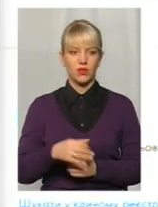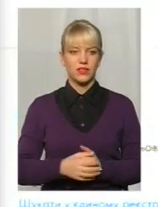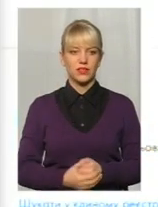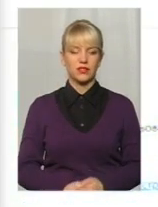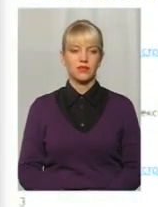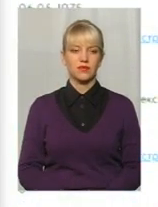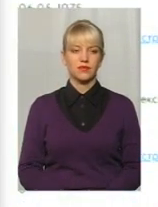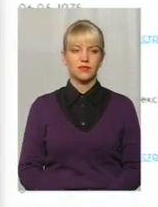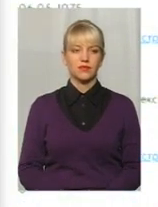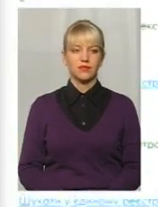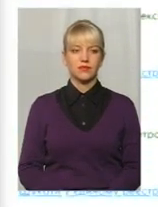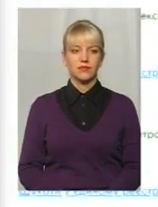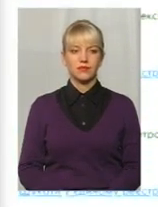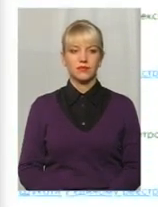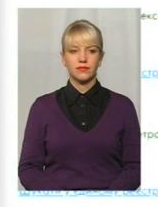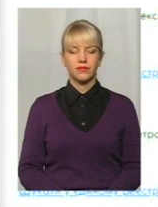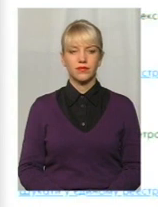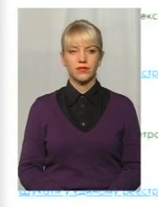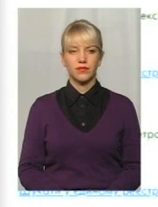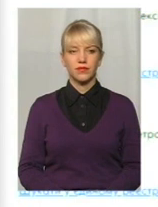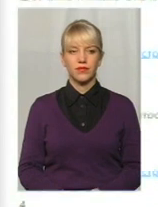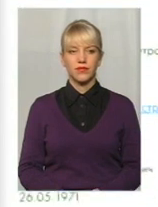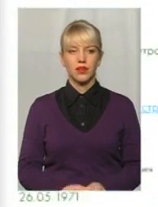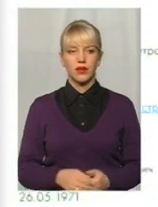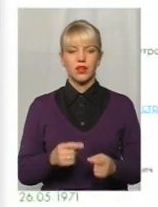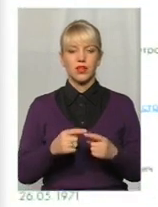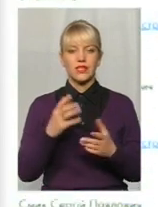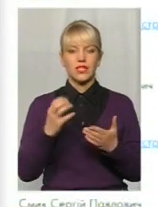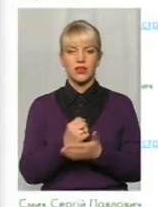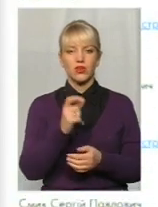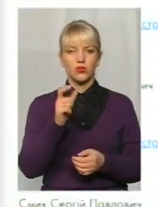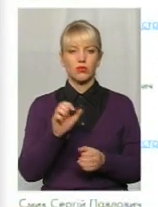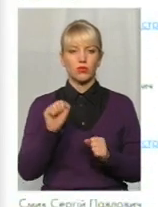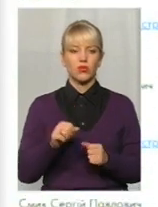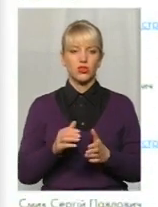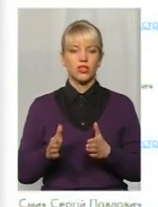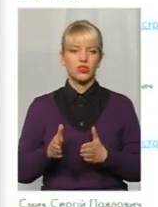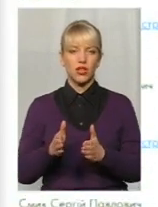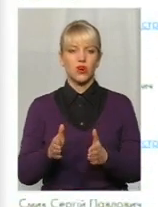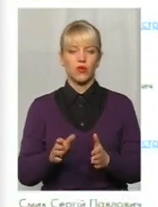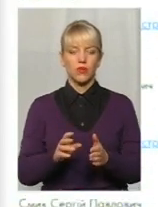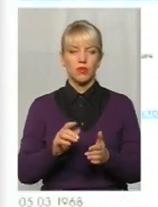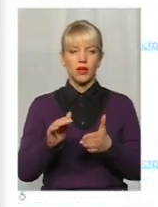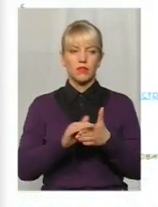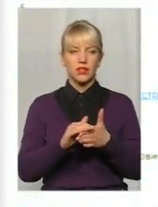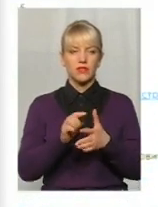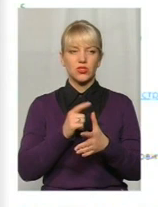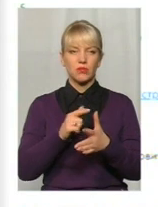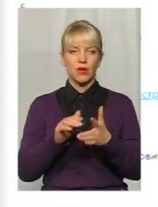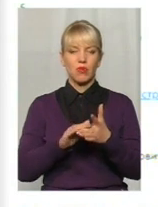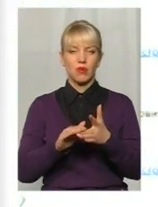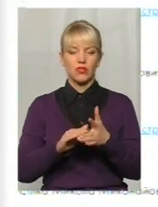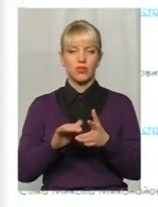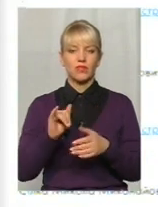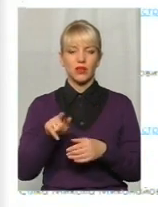бачимо вже сам перелік. Пошук, знайти особу можна шляхом введення прізвища ім'я по-батькові. Там є